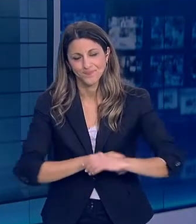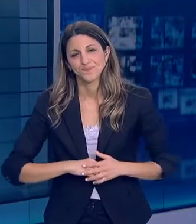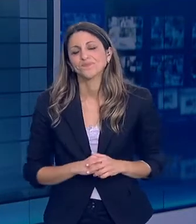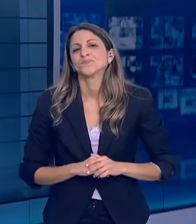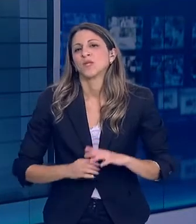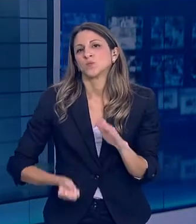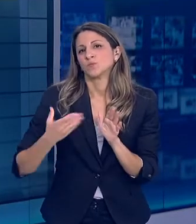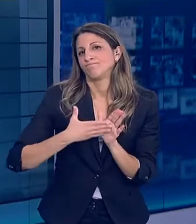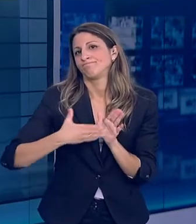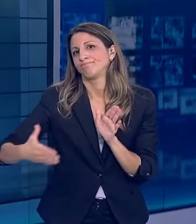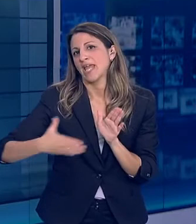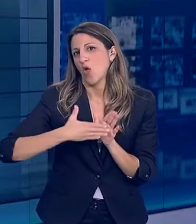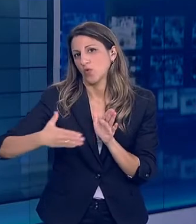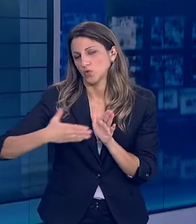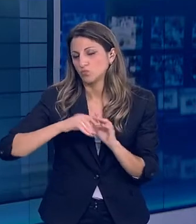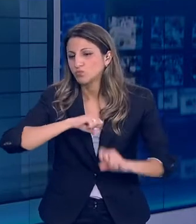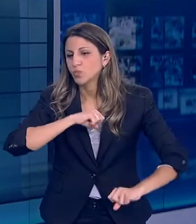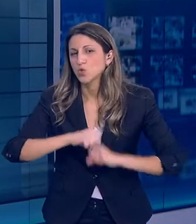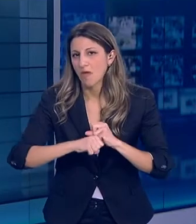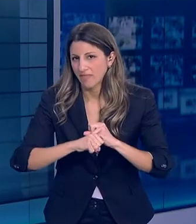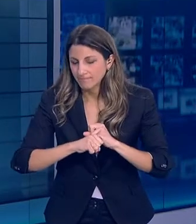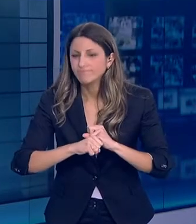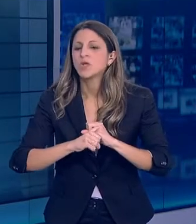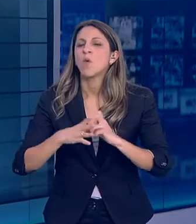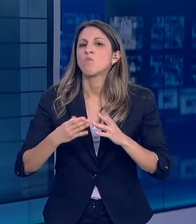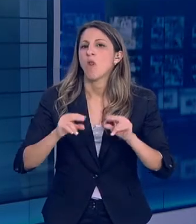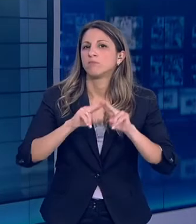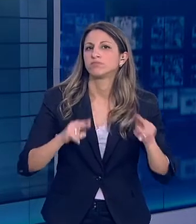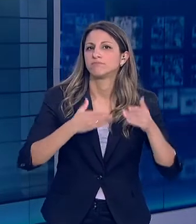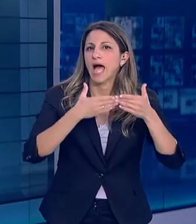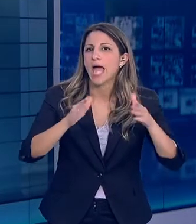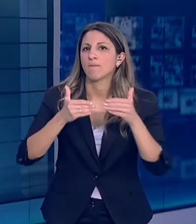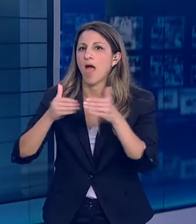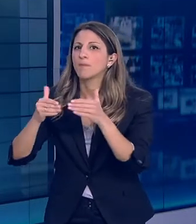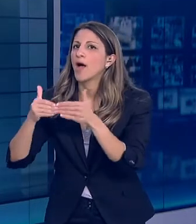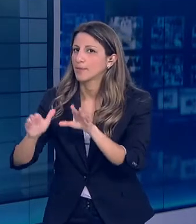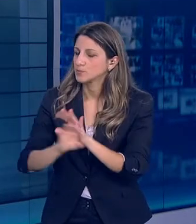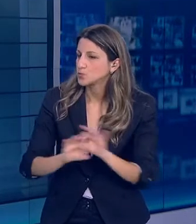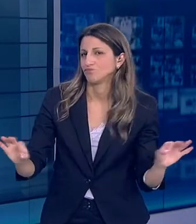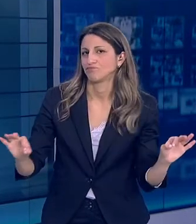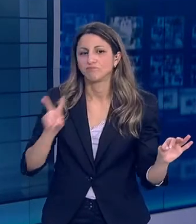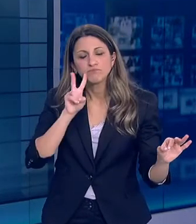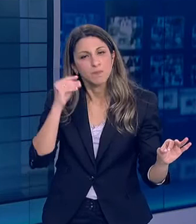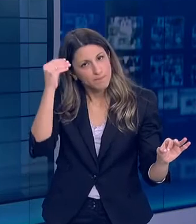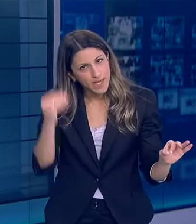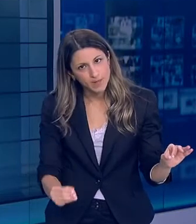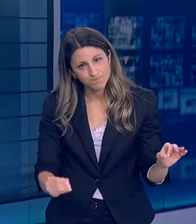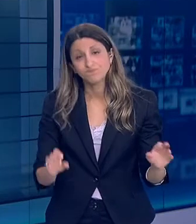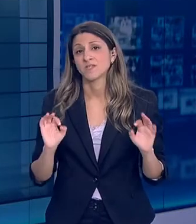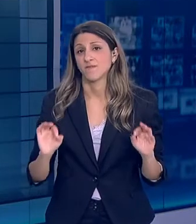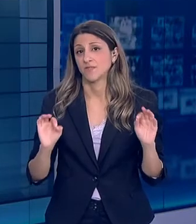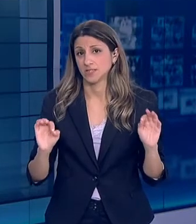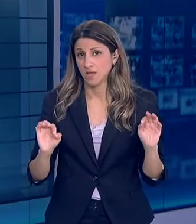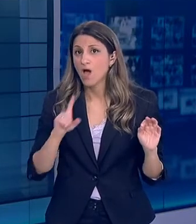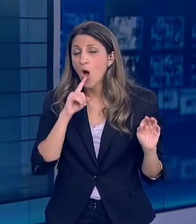προσπάθειάς μας Με την επανεκκίνηση των περισσότερων δραστηριοτήτων Να έχει ξεκινήσει ή να έχει δρομολογηθεί Σε αυτό το πλαίσιο